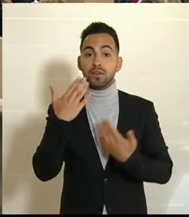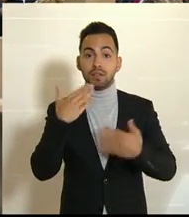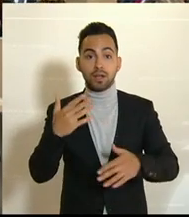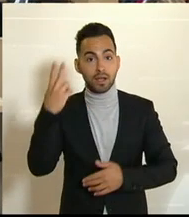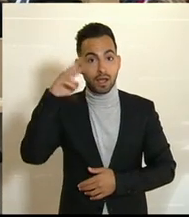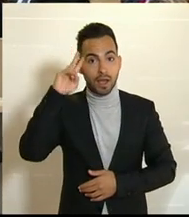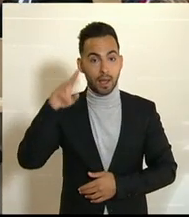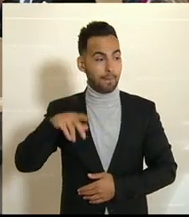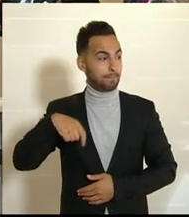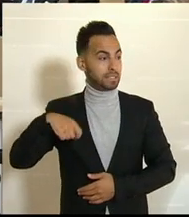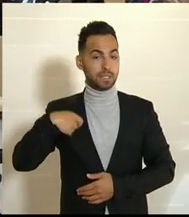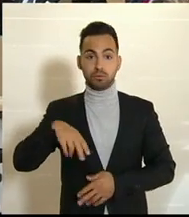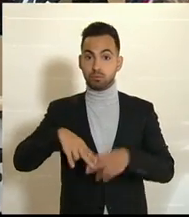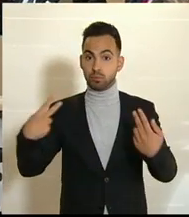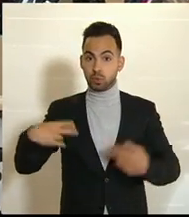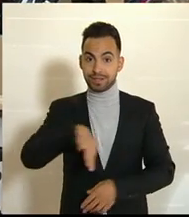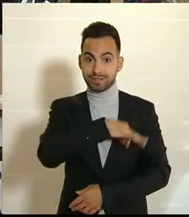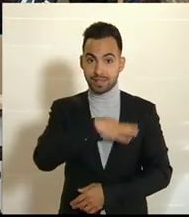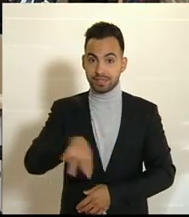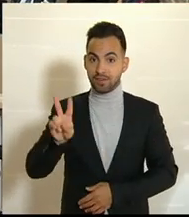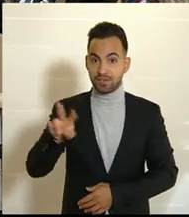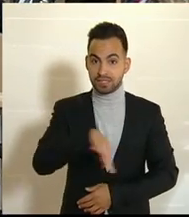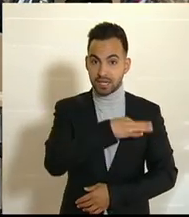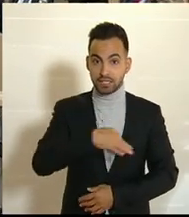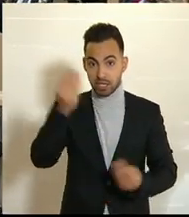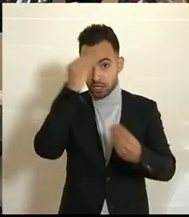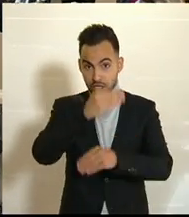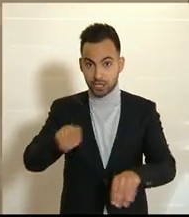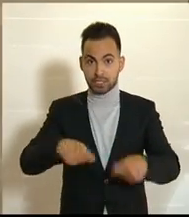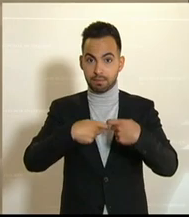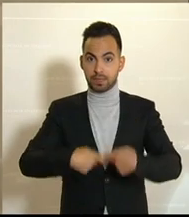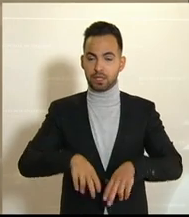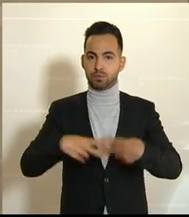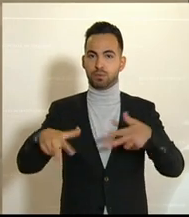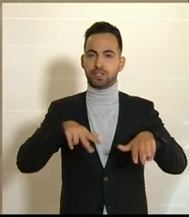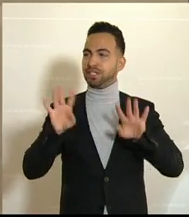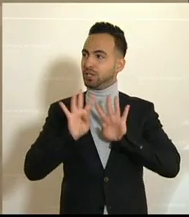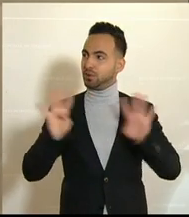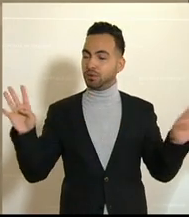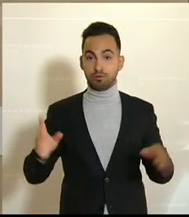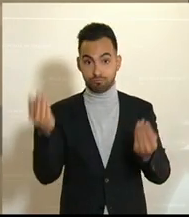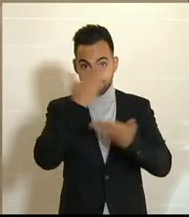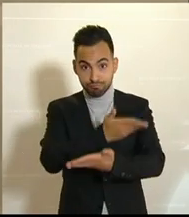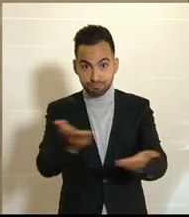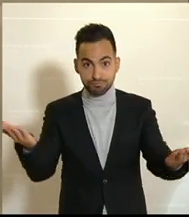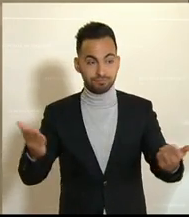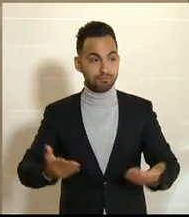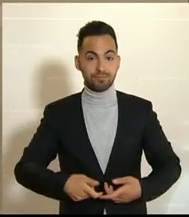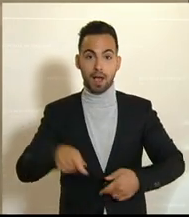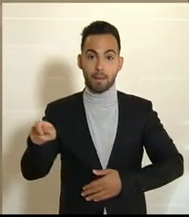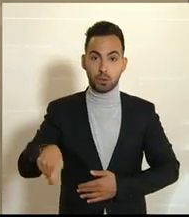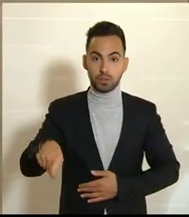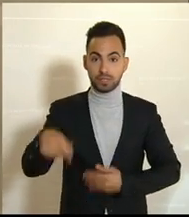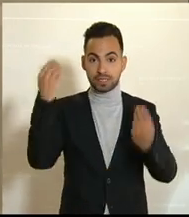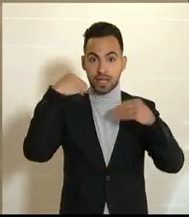August Wöginger, der Klubobmann der ÖVP. ...mitglieder der Bundesregierung, werte Abgeordnete, meine sehr geehrten Damen und Herren.